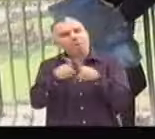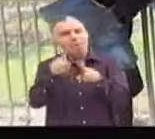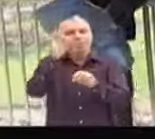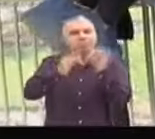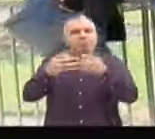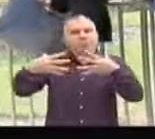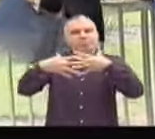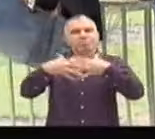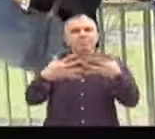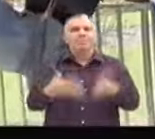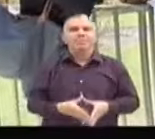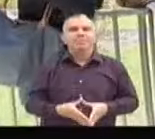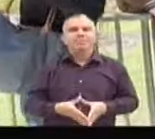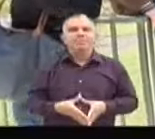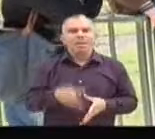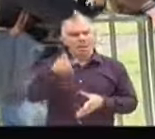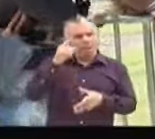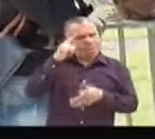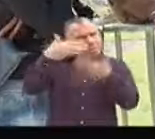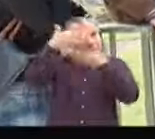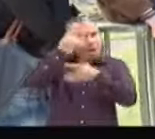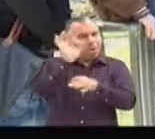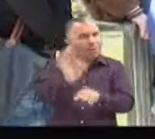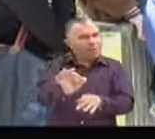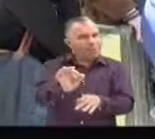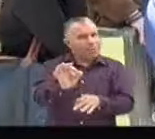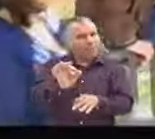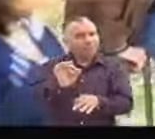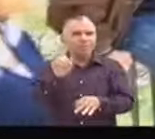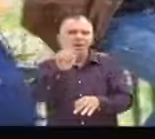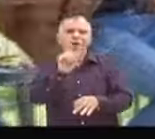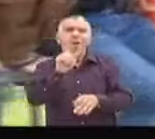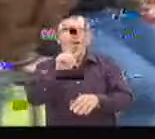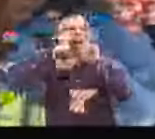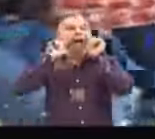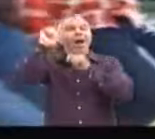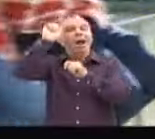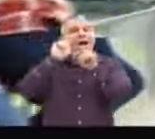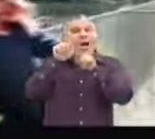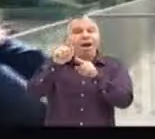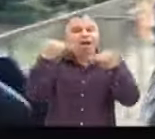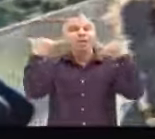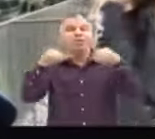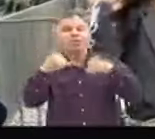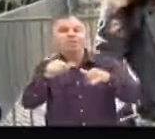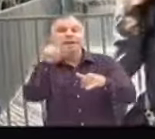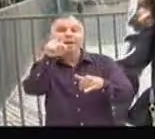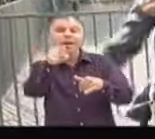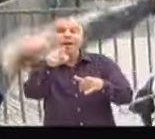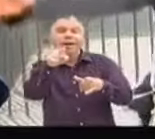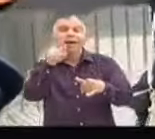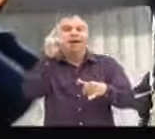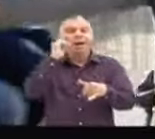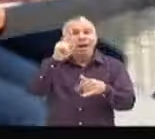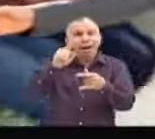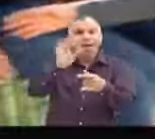aussi. je suis quoi ? Toi t'es pas marocain. Ouais, c'est bizarre. Kurde, Algérienne, voisine,